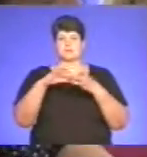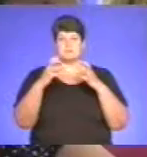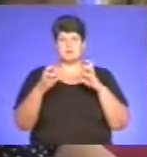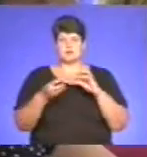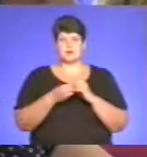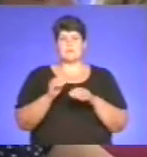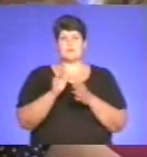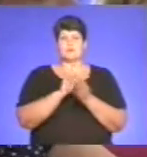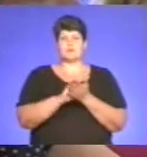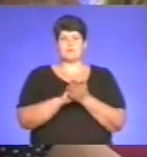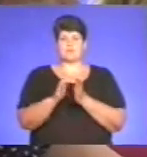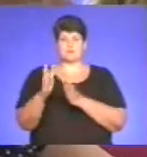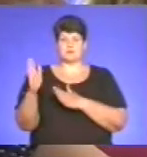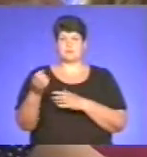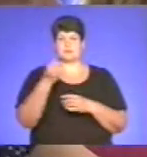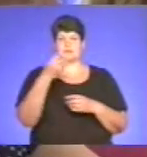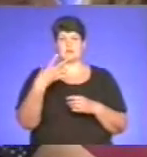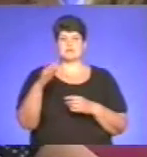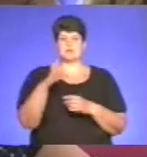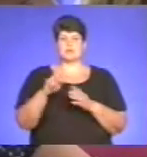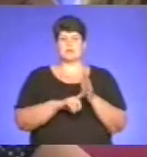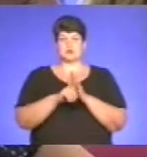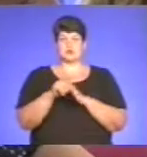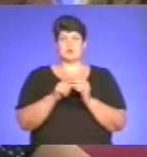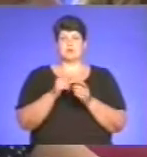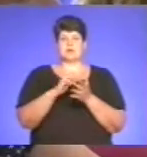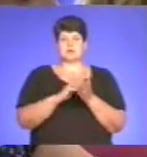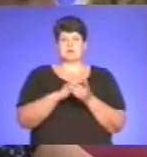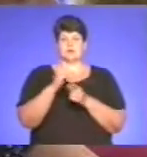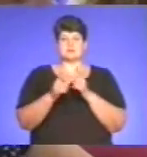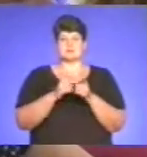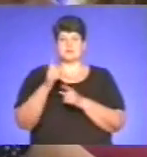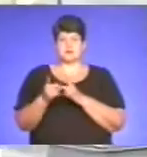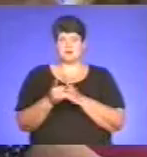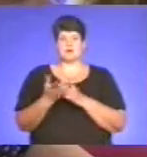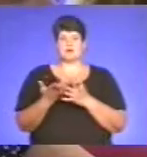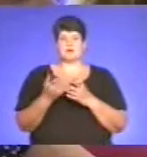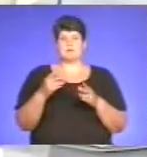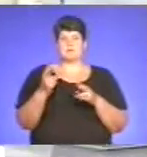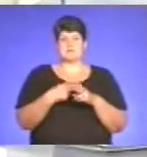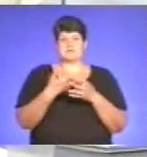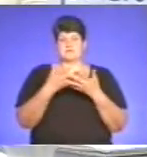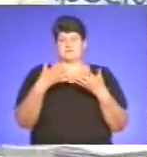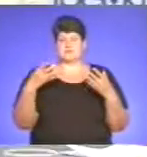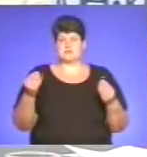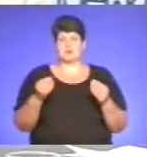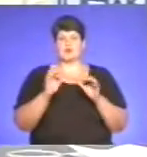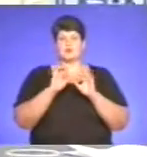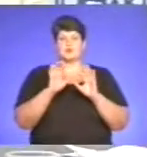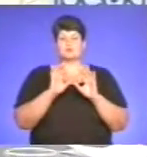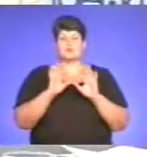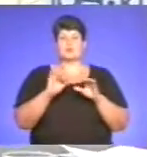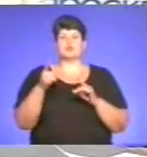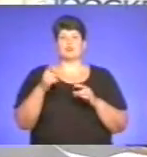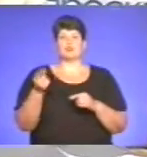його з 15 березня. Причина – зміна клімату, перехід від зими до літа без весняної погоди. Розповіли, чому у